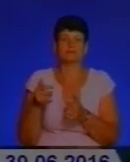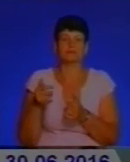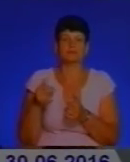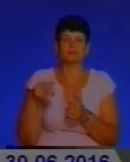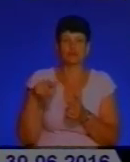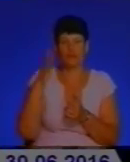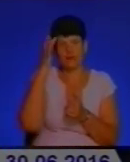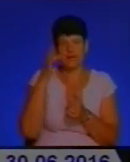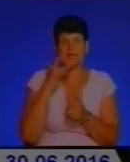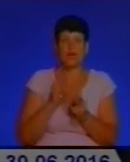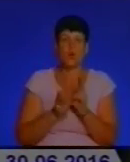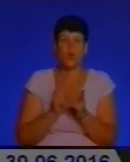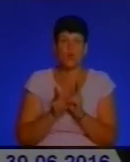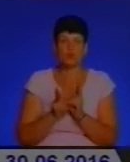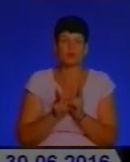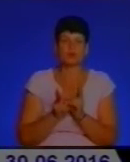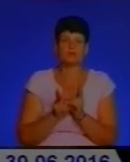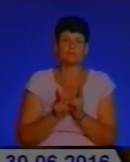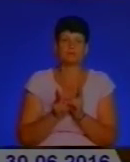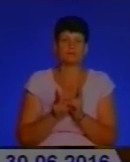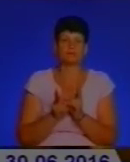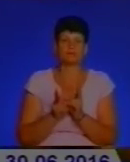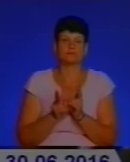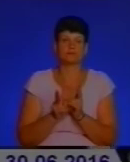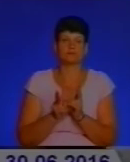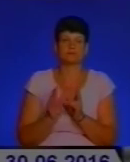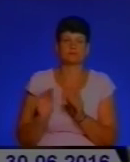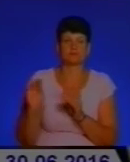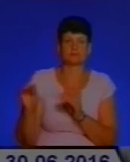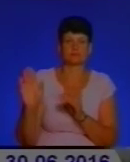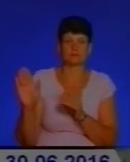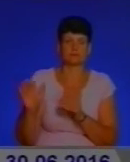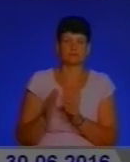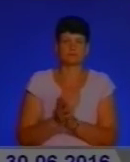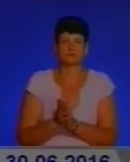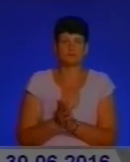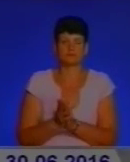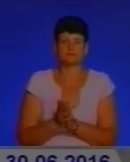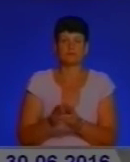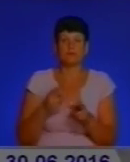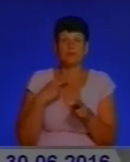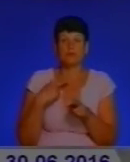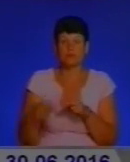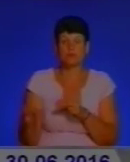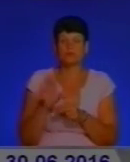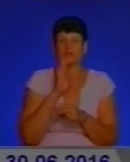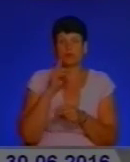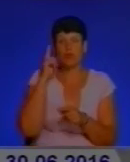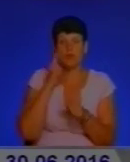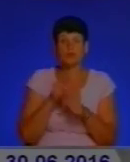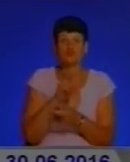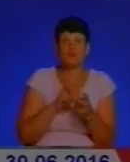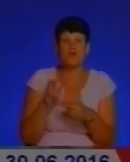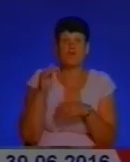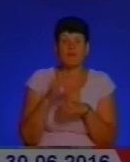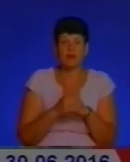кухню, ставши його на третець. Зникло безвісти родичку, брат шукав цілий вечір.